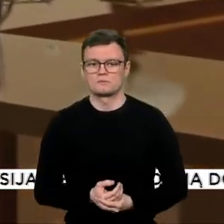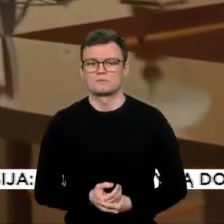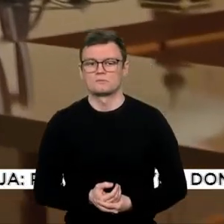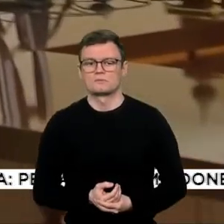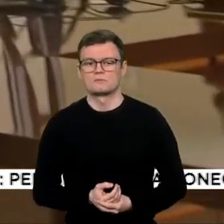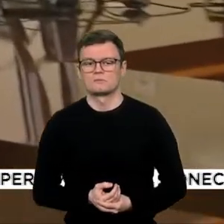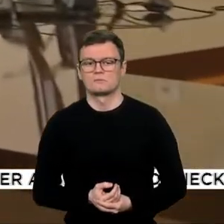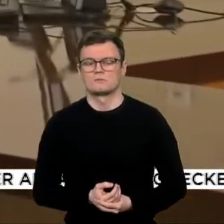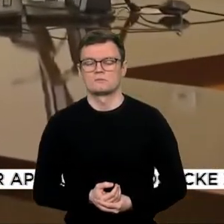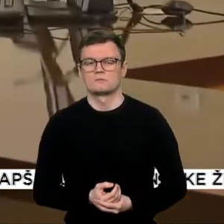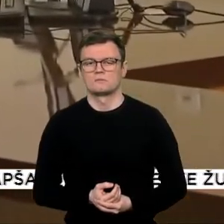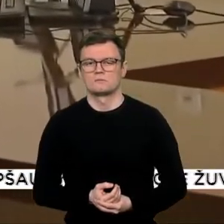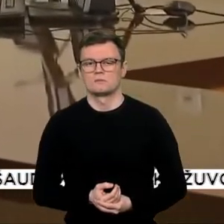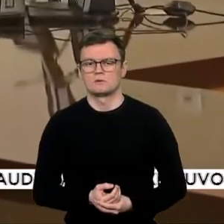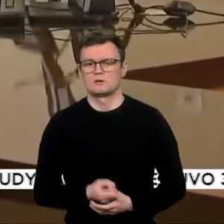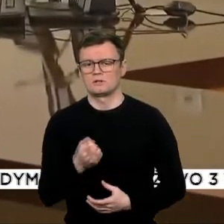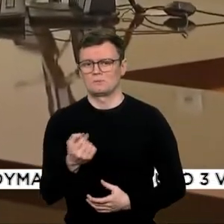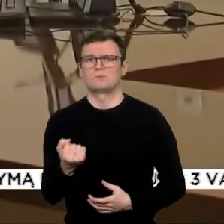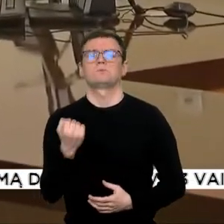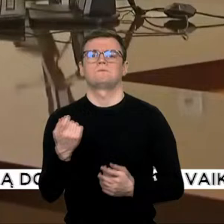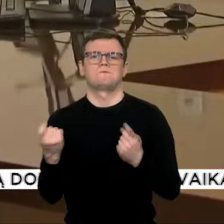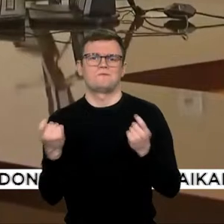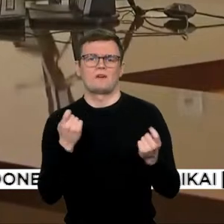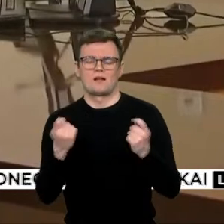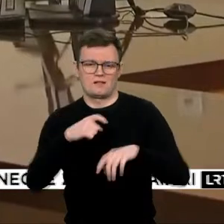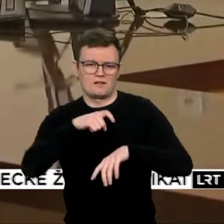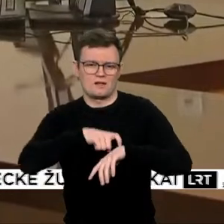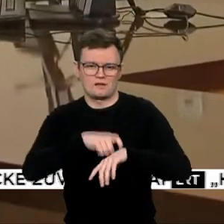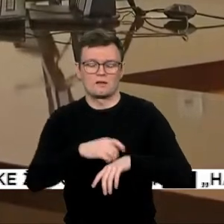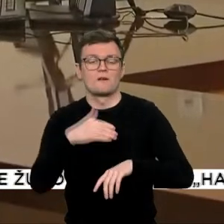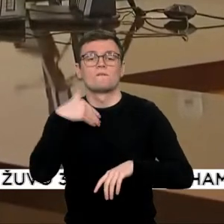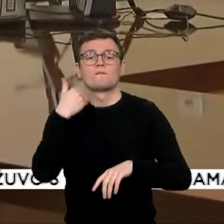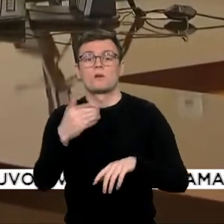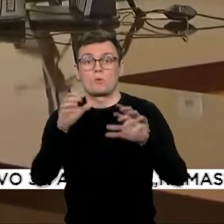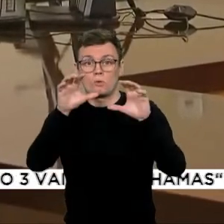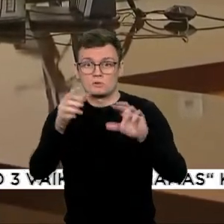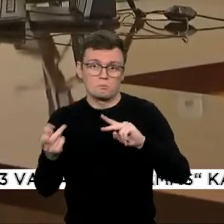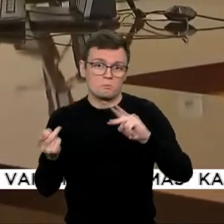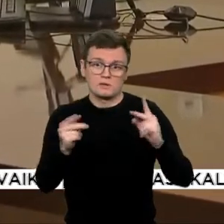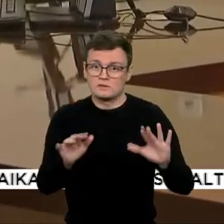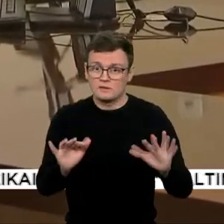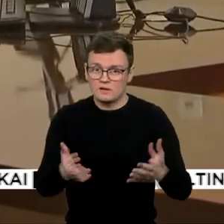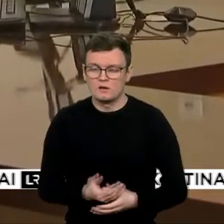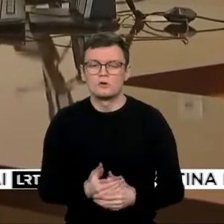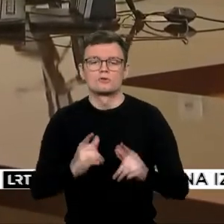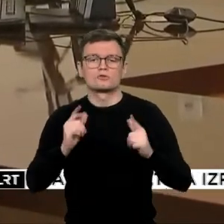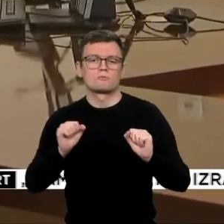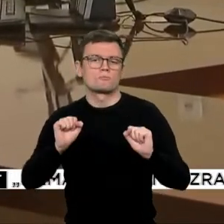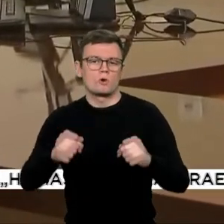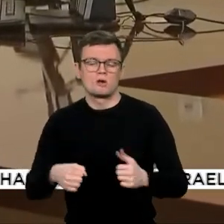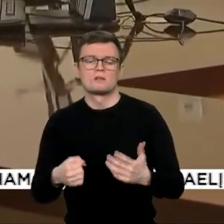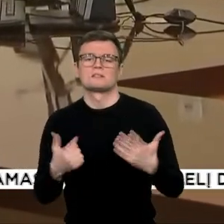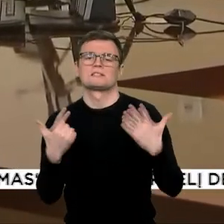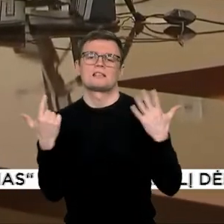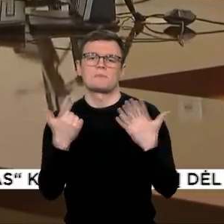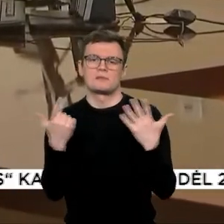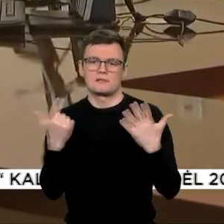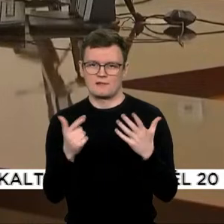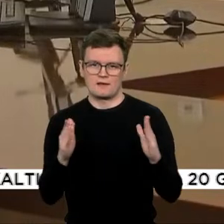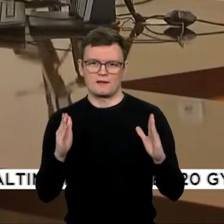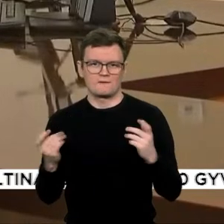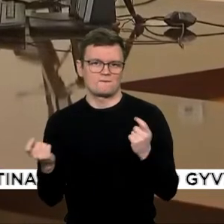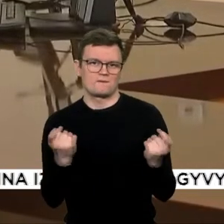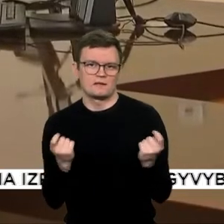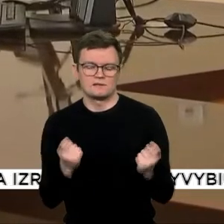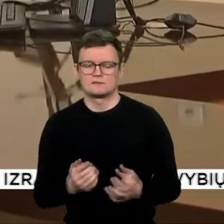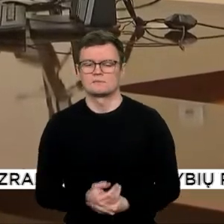18 amžiaus. O po to, pagal pasikeistą konstituciją, galės valdyti dar ir septintą kadenciją. Balsavimo šį kartą ir